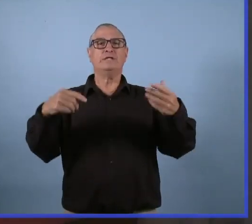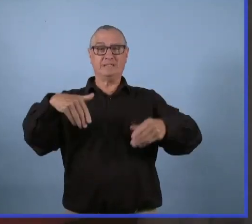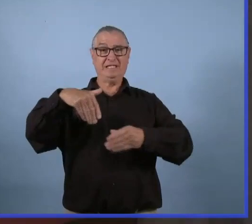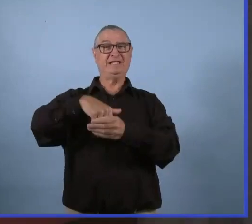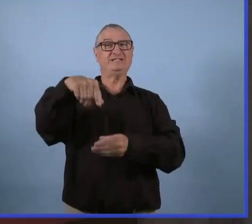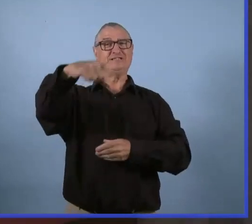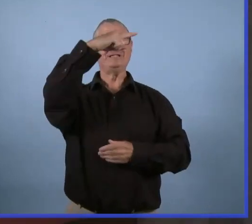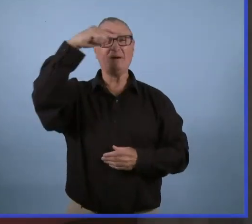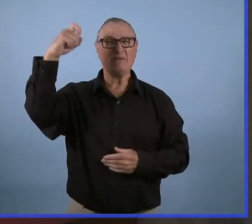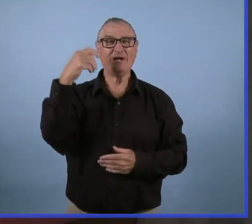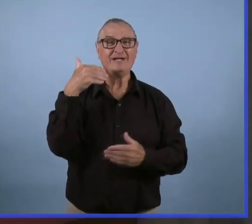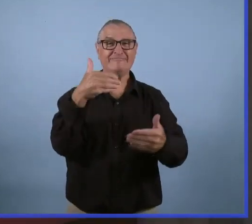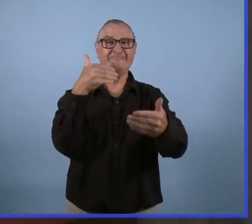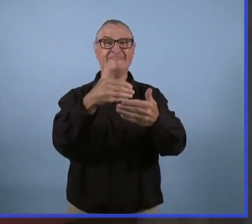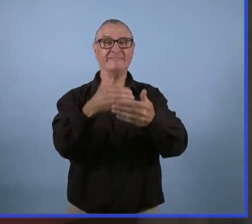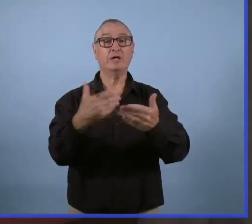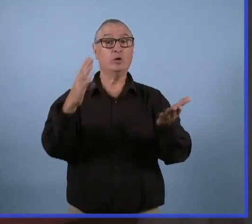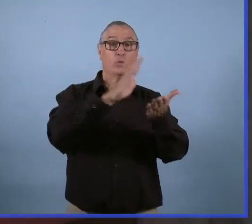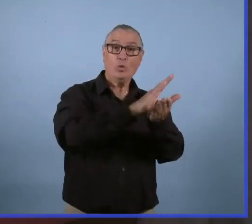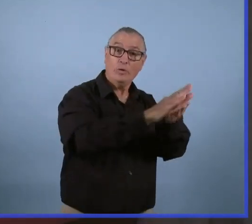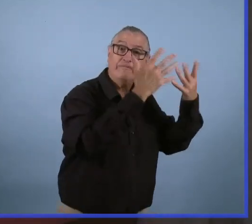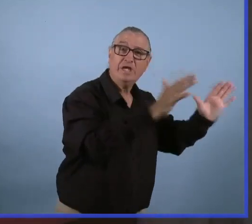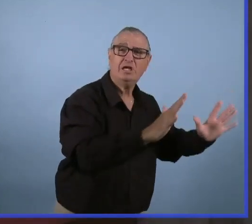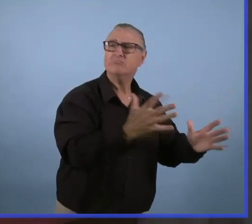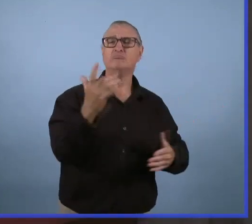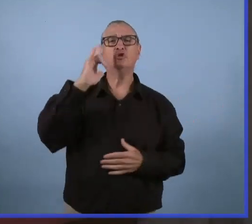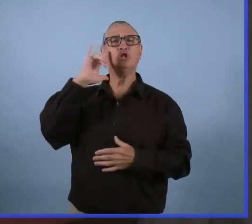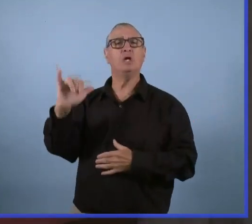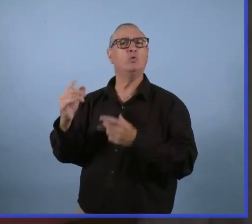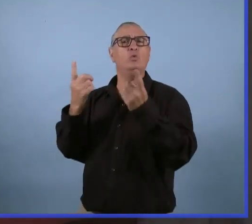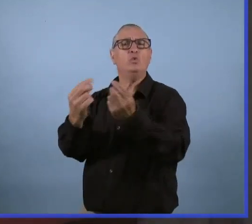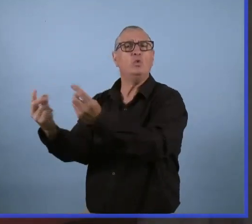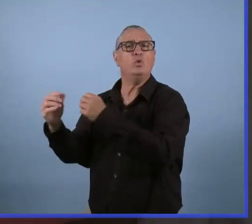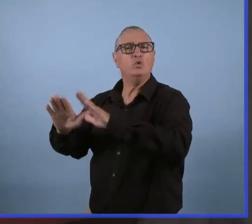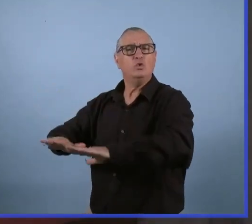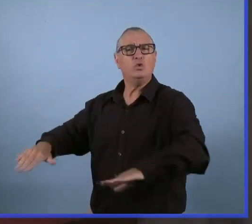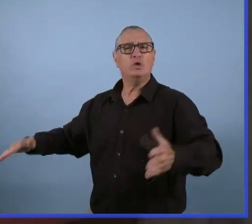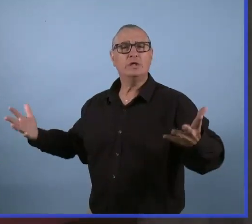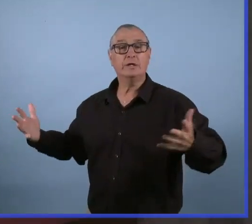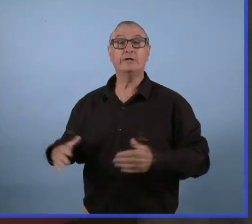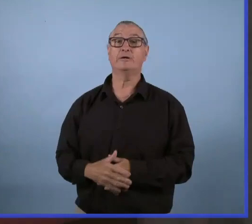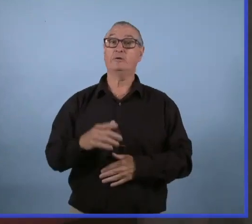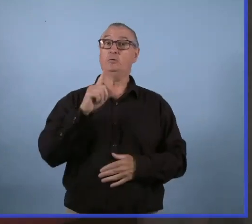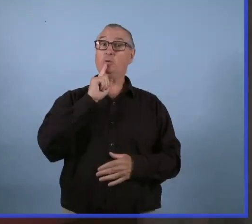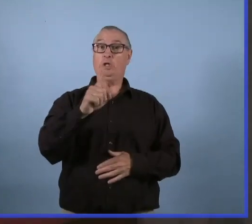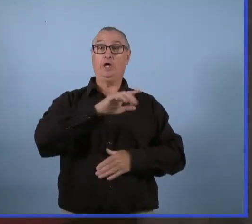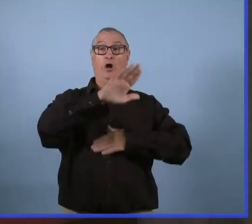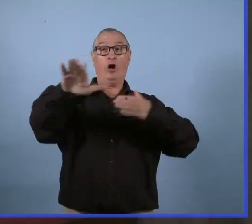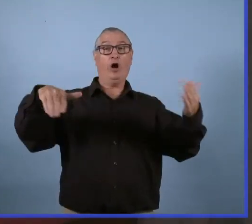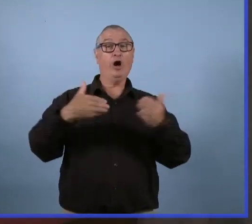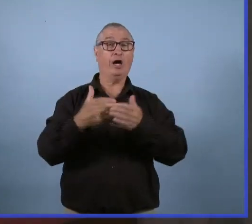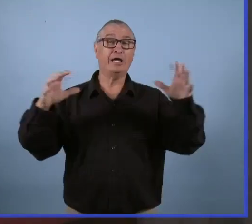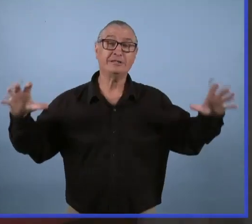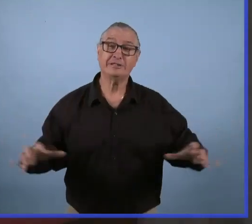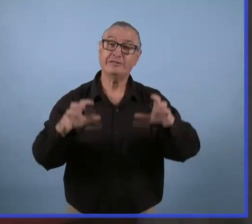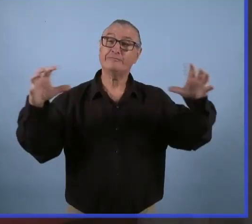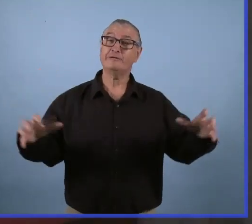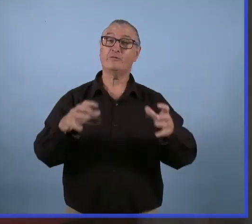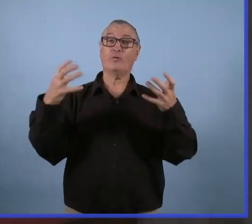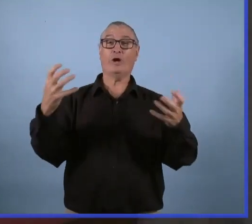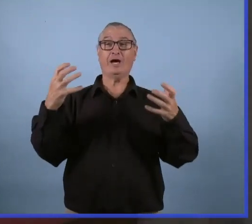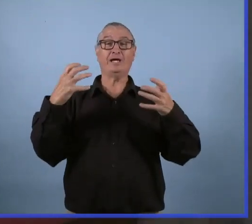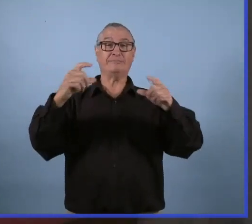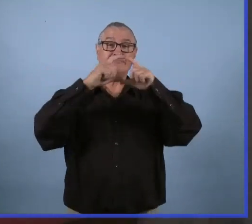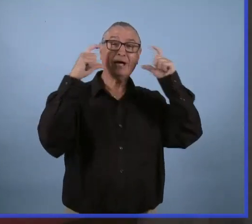été, tandis que les écoles sont fermées. Et je veux profiter de l'occasion pour annoncer que, grâce aux efforts qu'on a tous